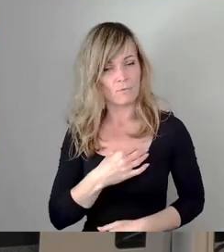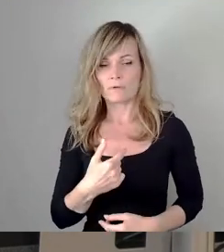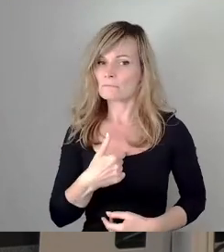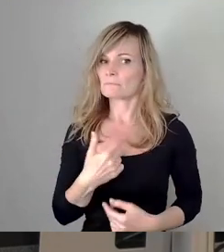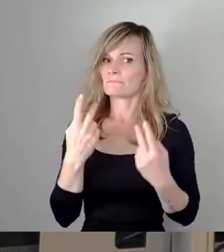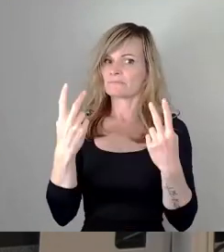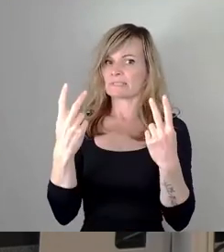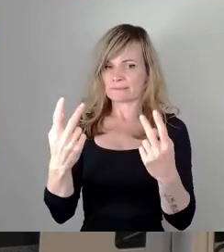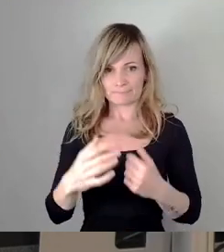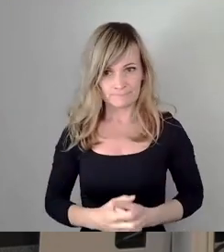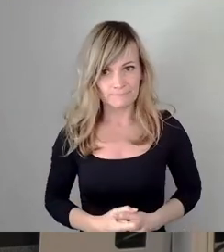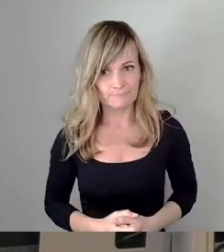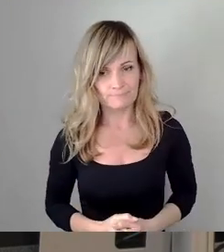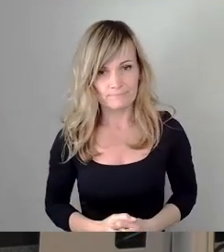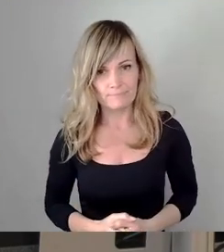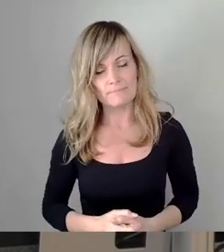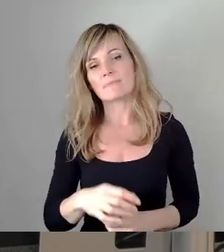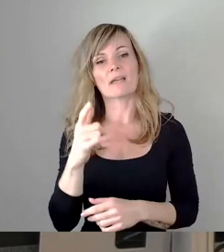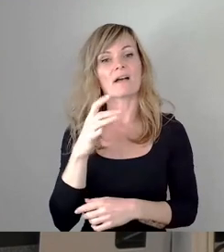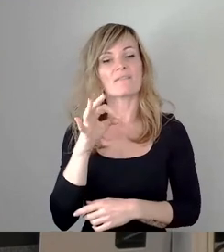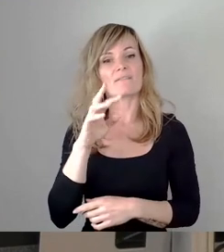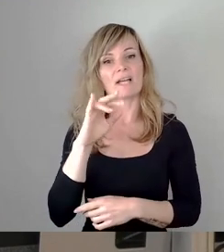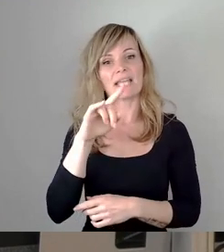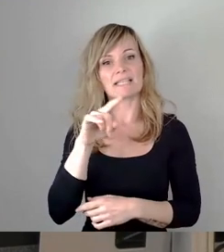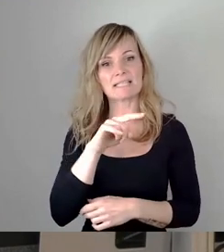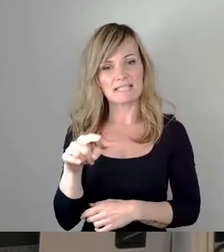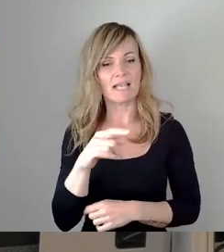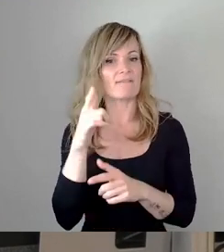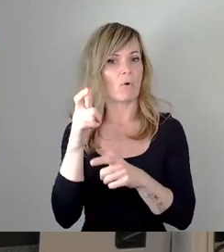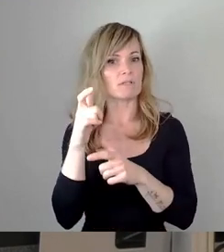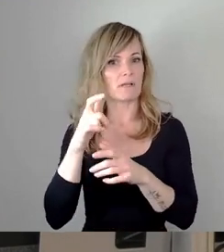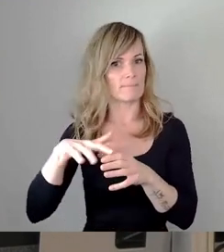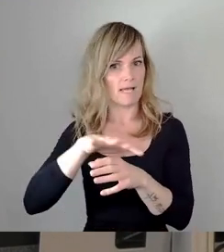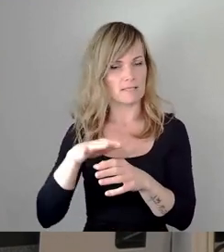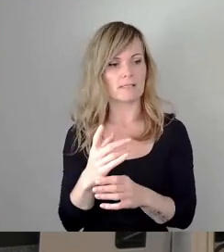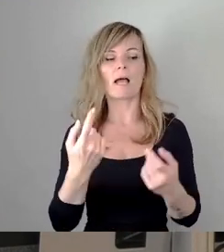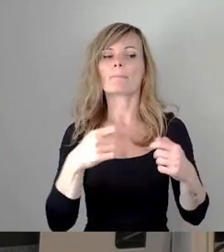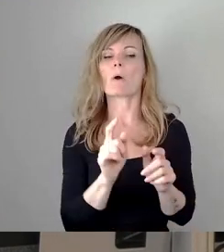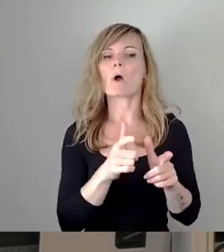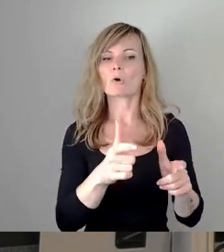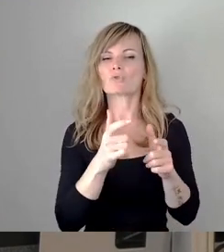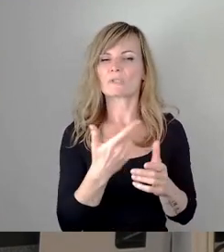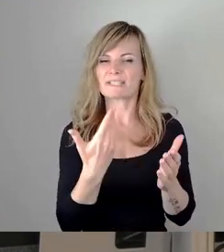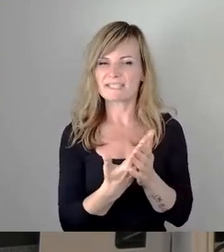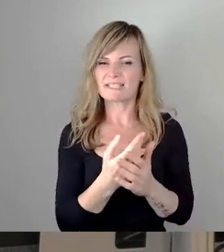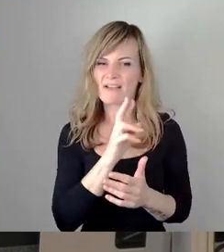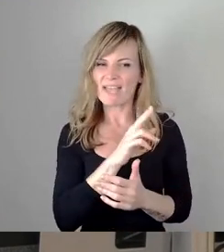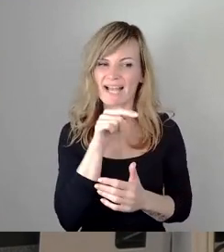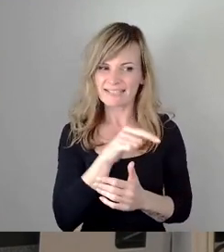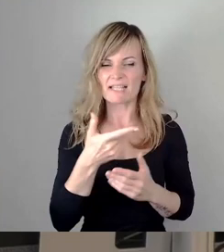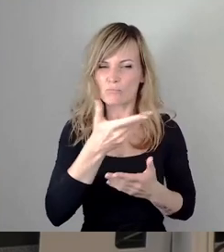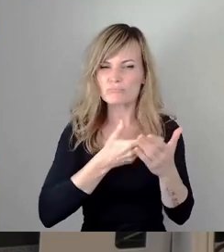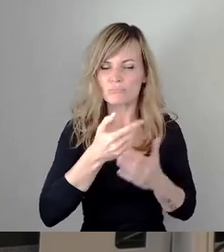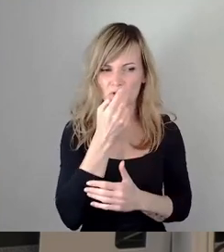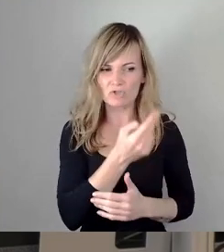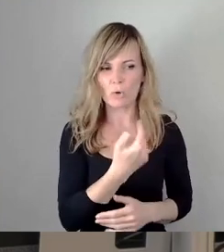der Fritz Försterplatz. Diejenigen im Bauausschuss, die sich damit auseinandergesetzt haben, die haben es vielleicht gesehen. Der Fritz Försterplatz hat